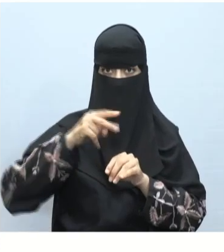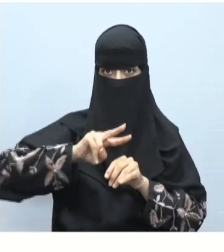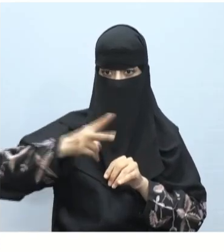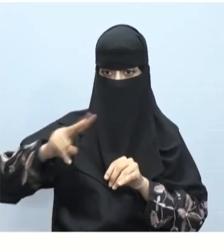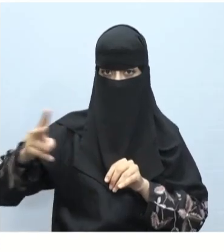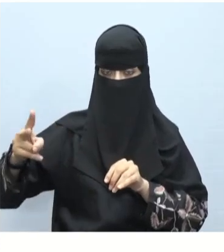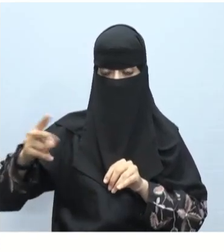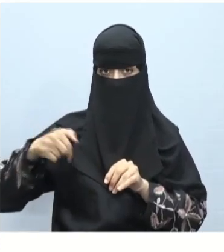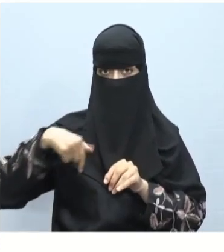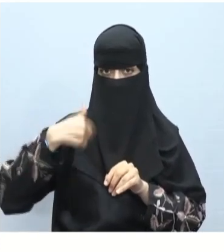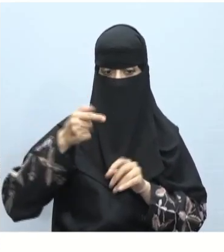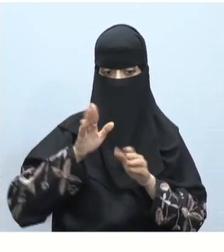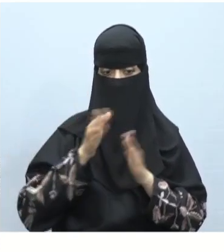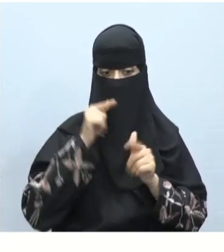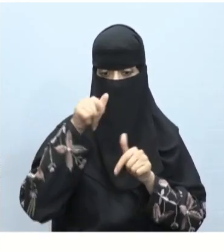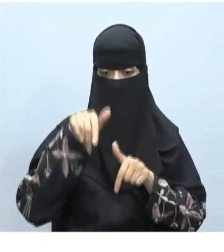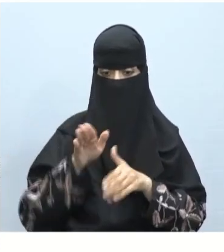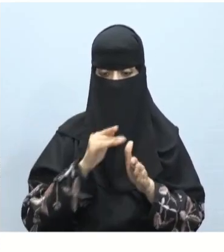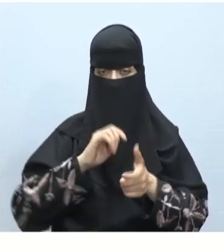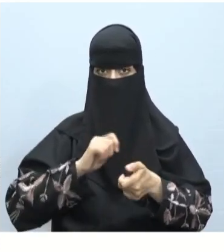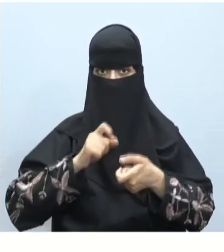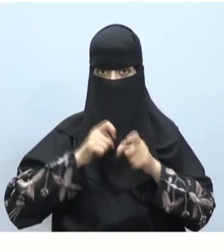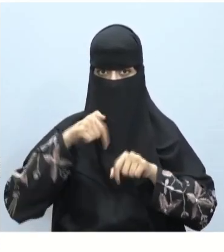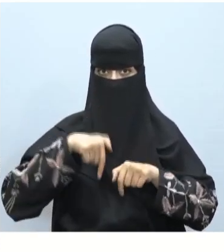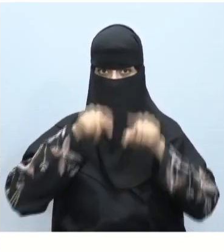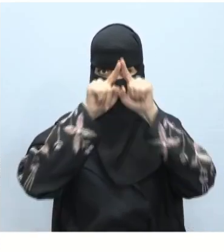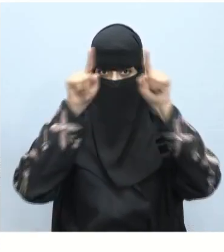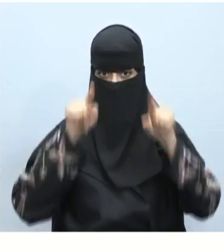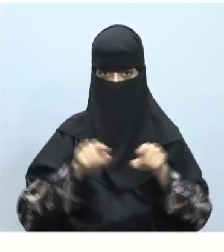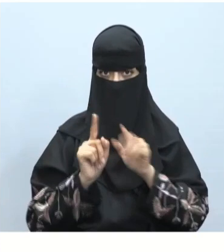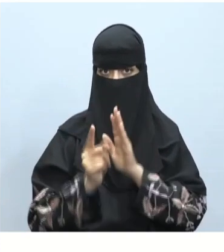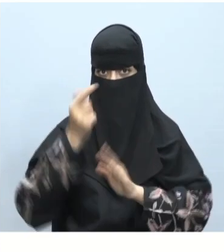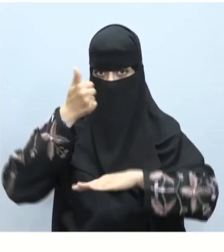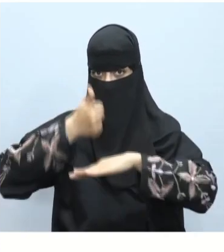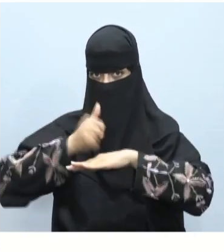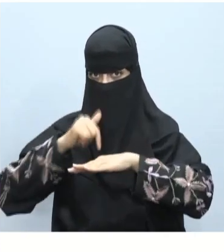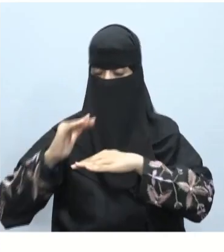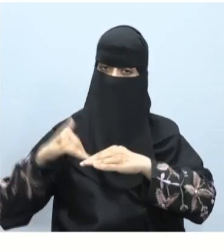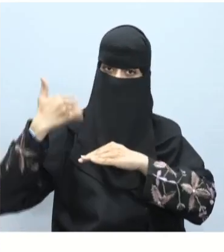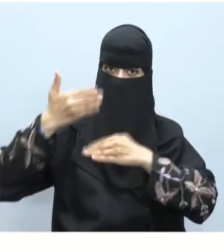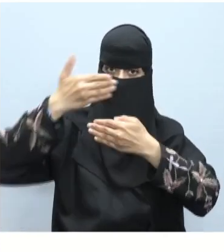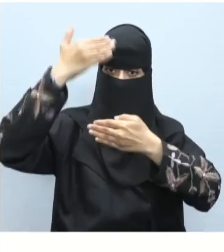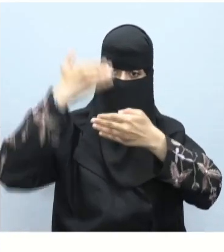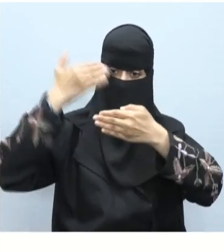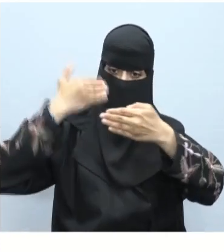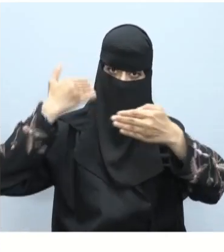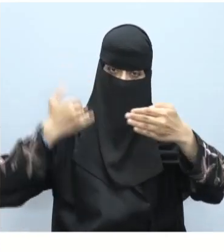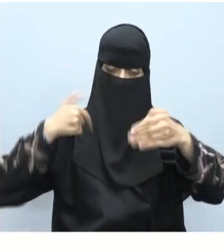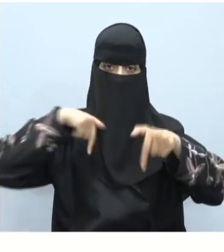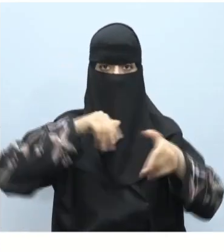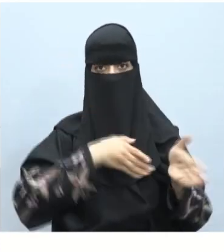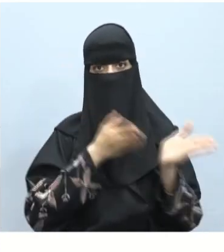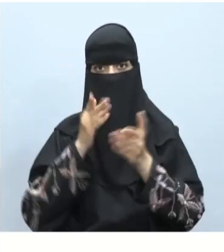إلكترونية متعددة وهنا يمكنك إنشاء صفحة إلكترونية لتقديم بعض الأنشطة التي